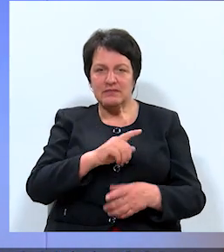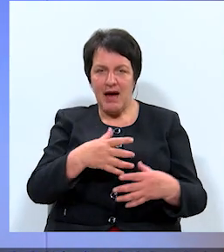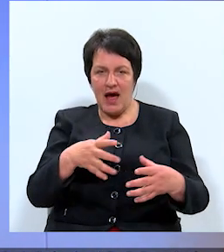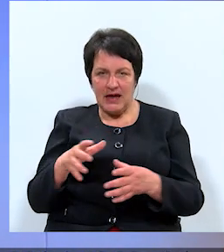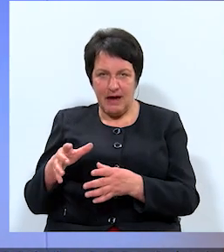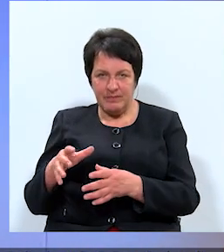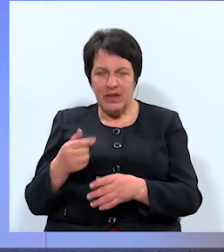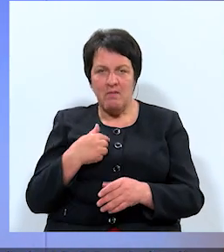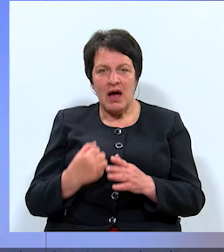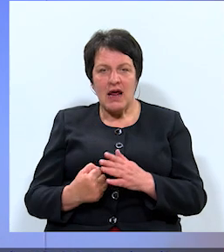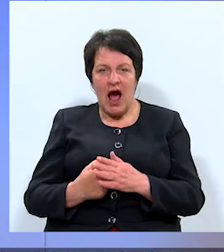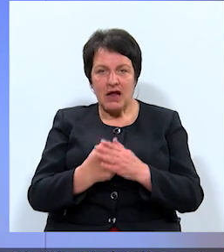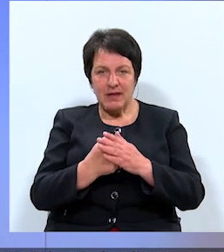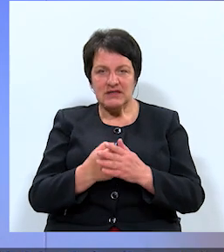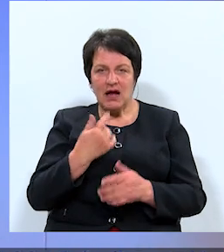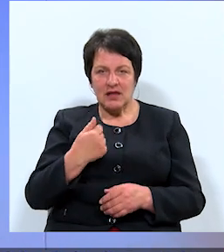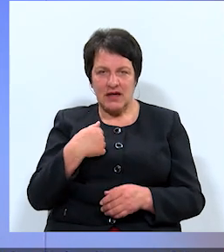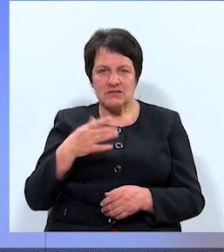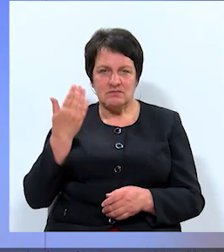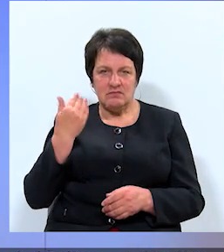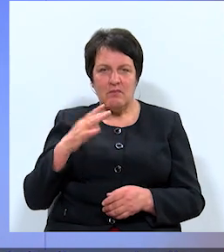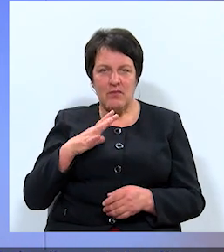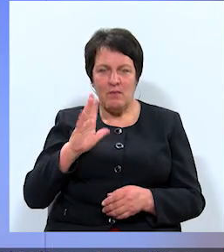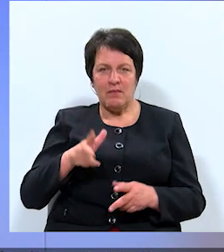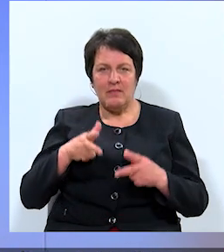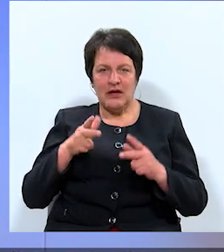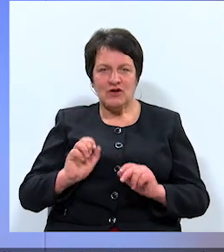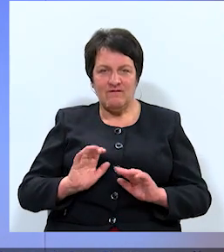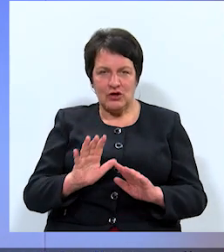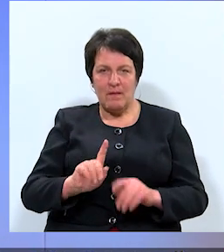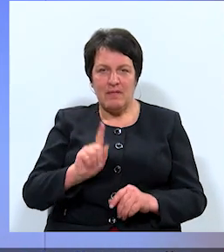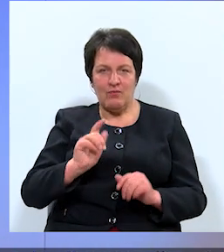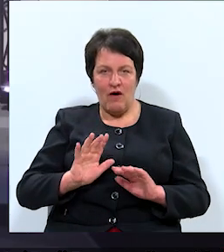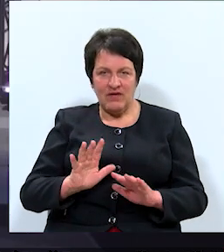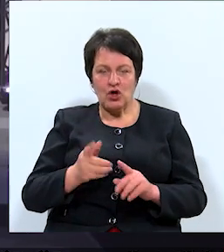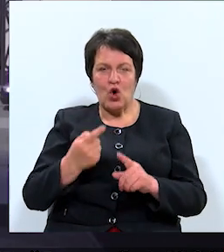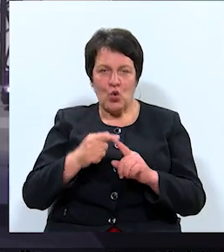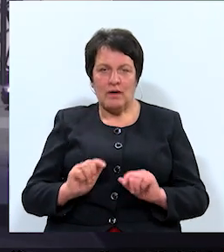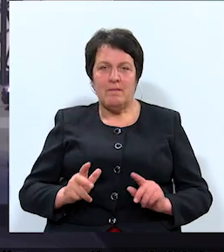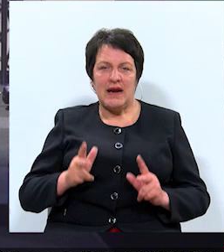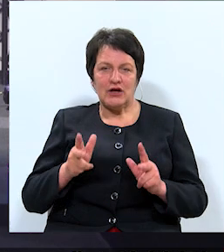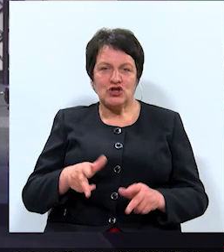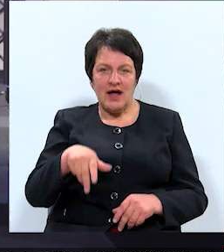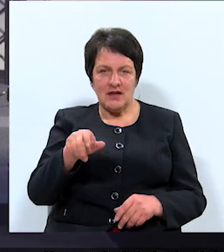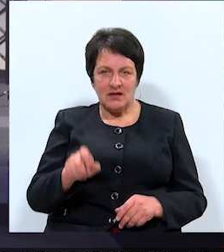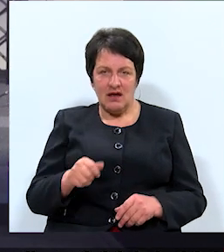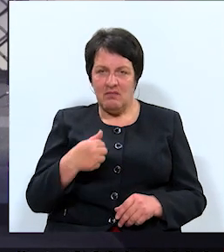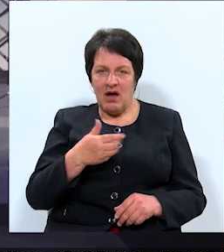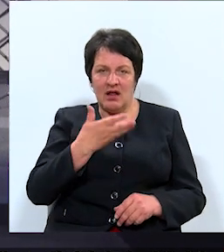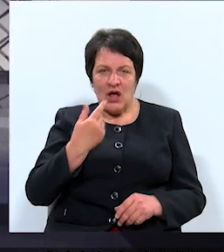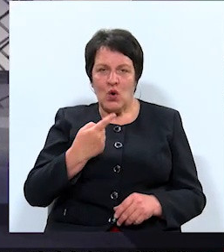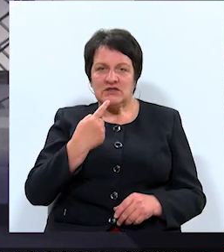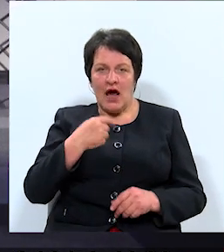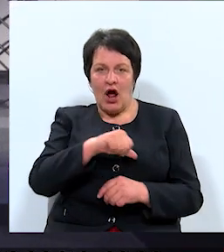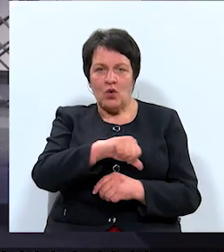atbalstīja, kad es būdams biju par priekšsēdēju vietnieku, pirmo vietnieku un priekšsēdēju. Man nav sarka no